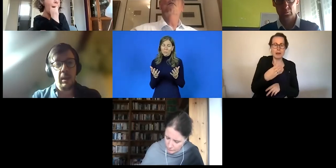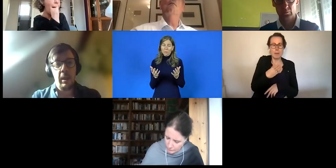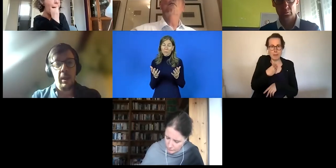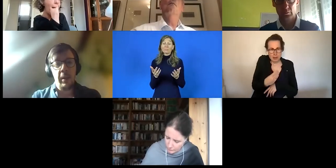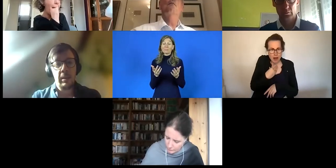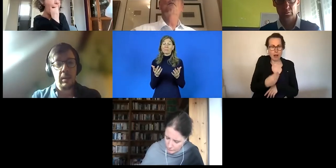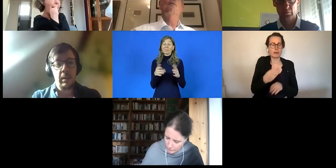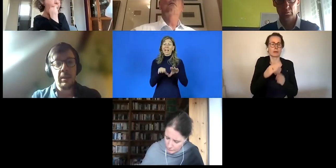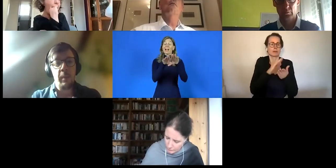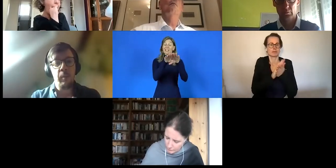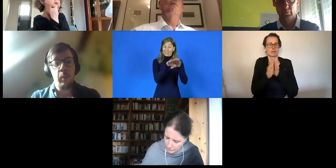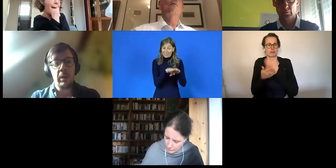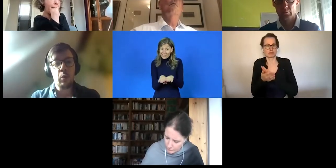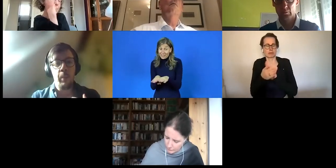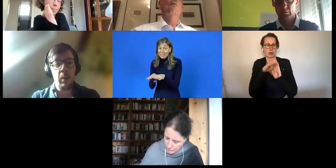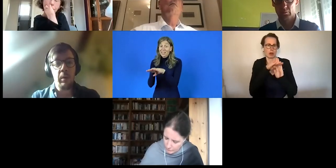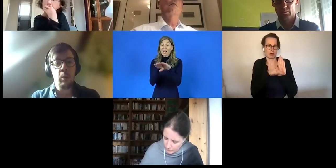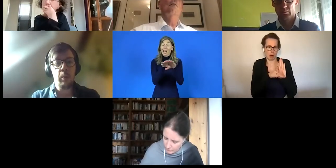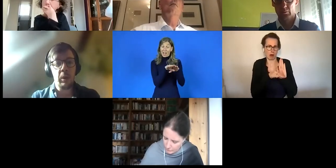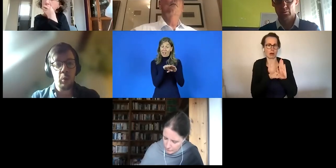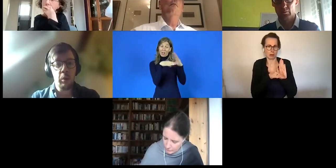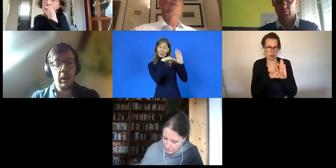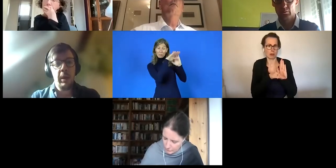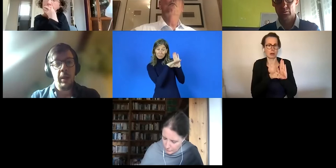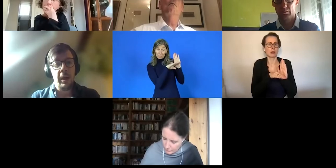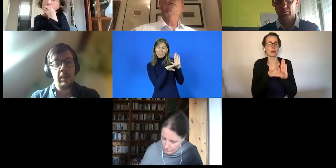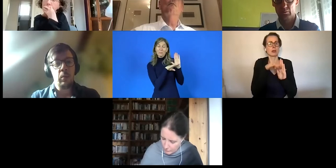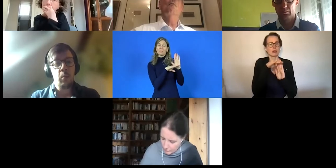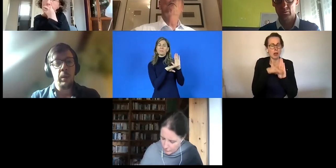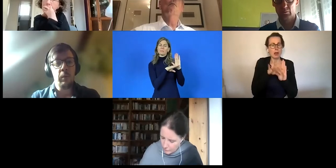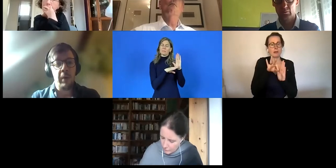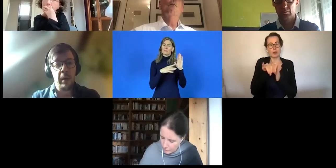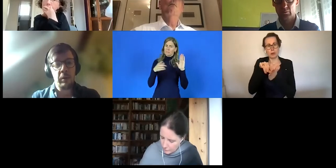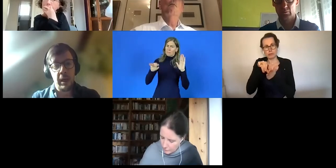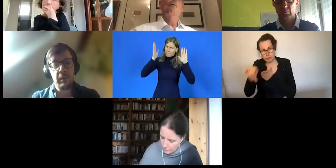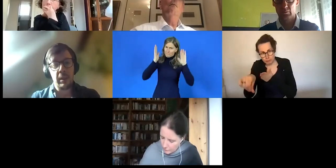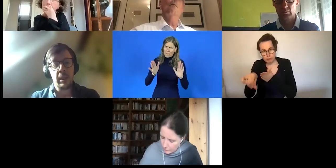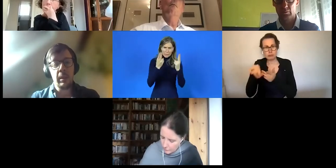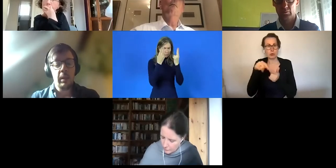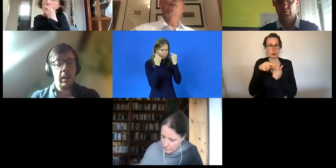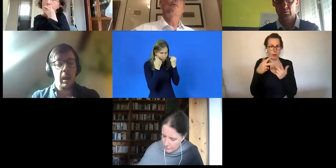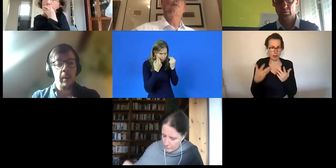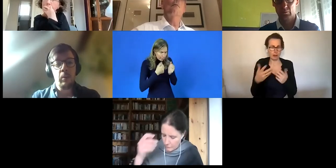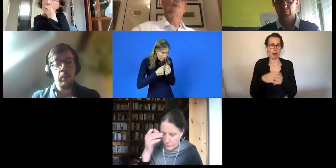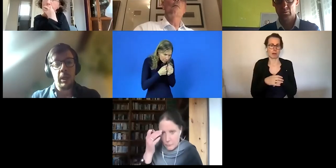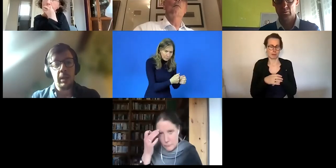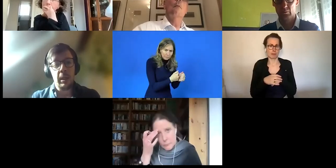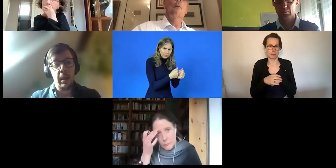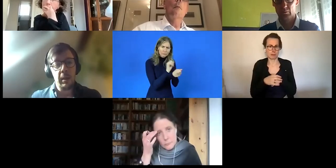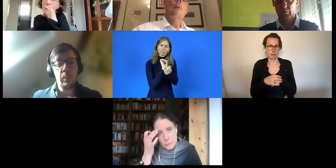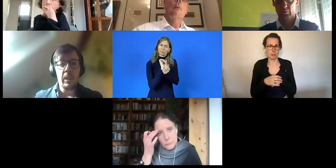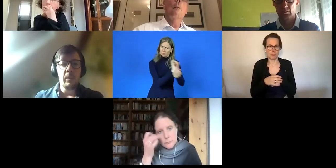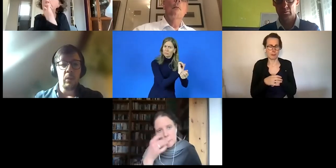zu sein, dafür zu sorgen, dass Normen entwickelt werden und dass so eine Art von